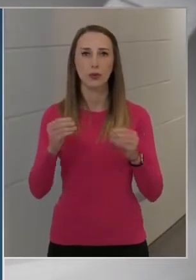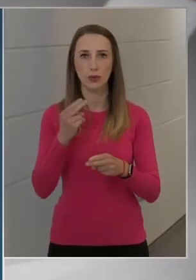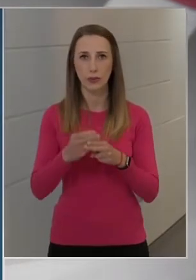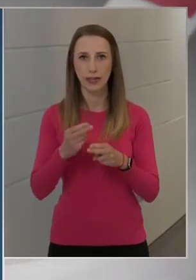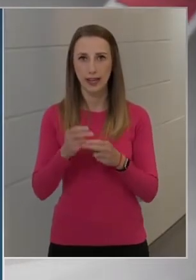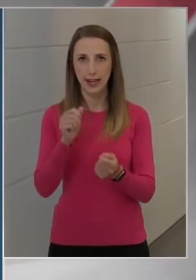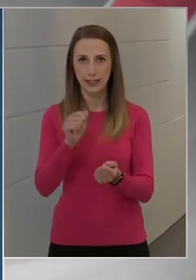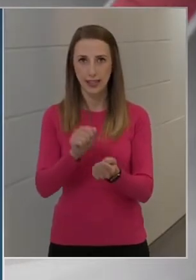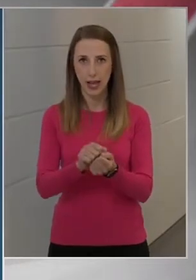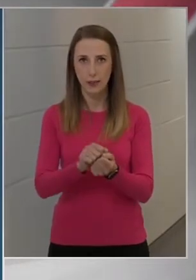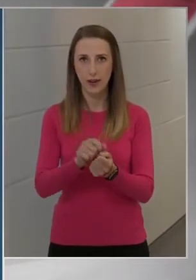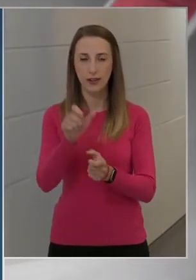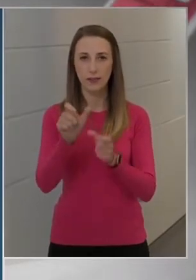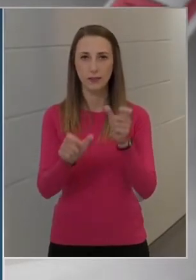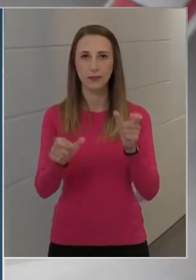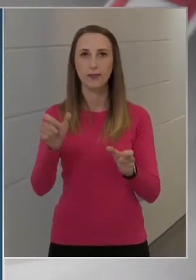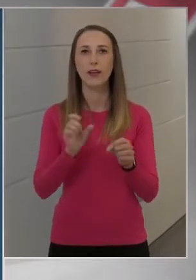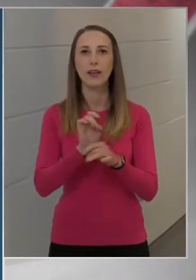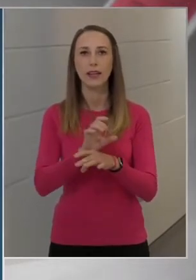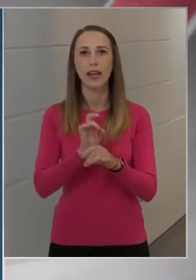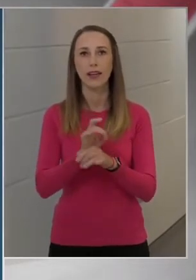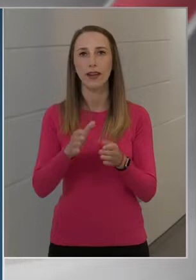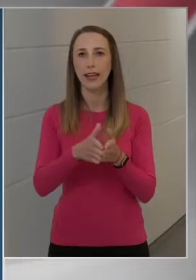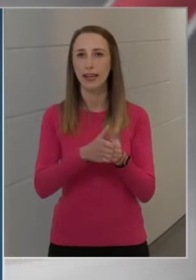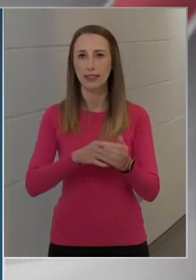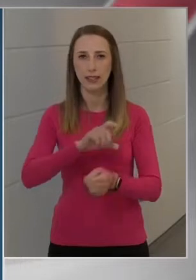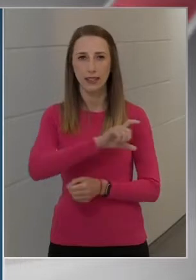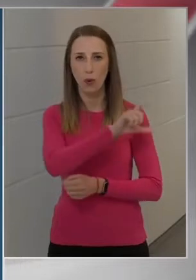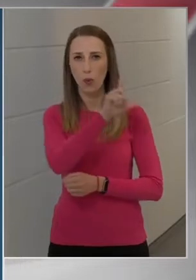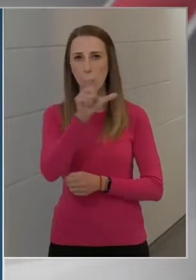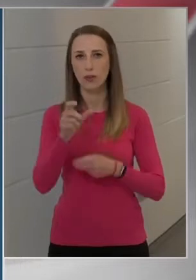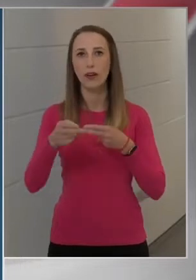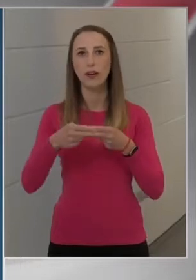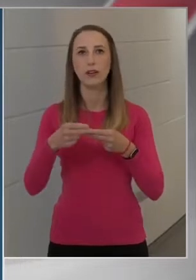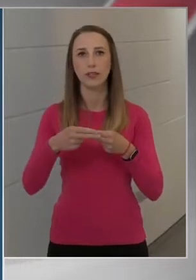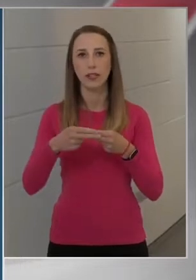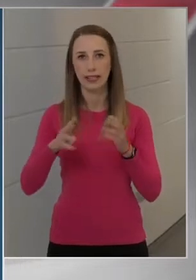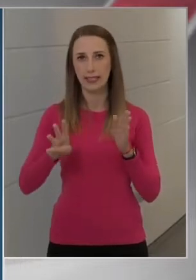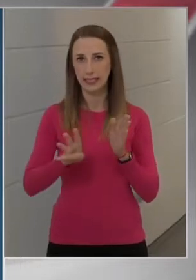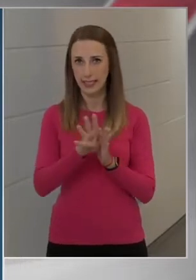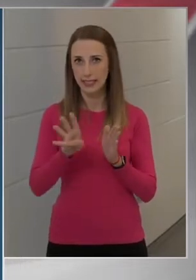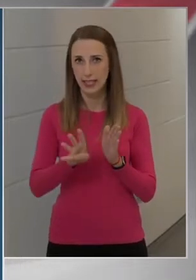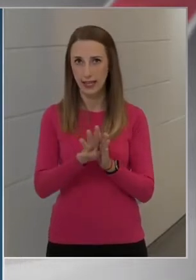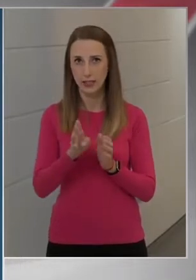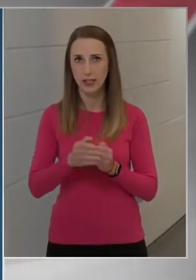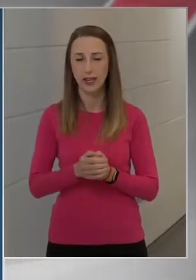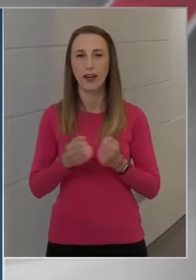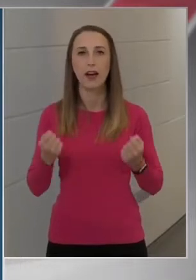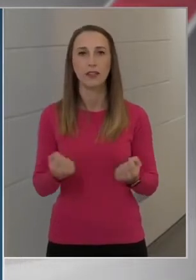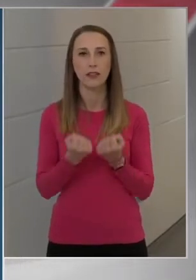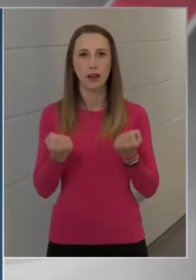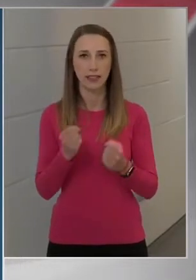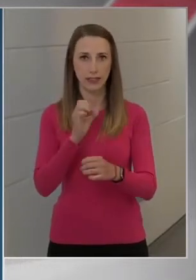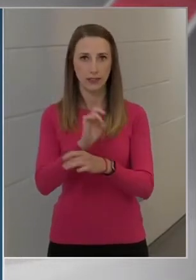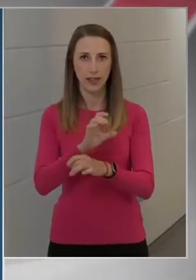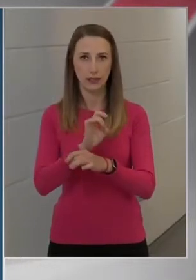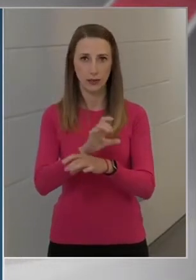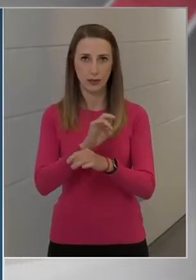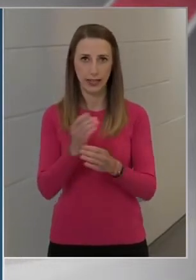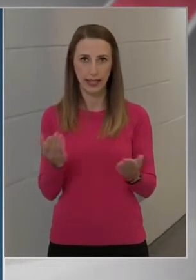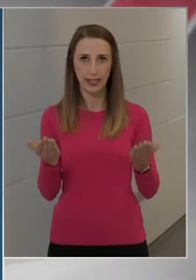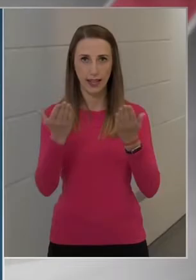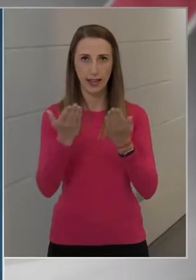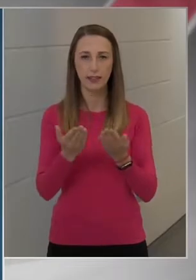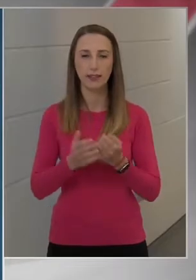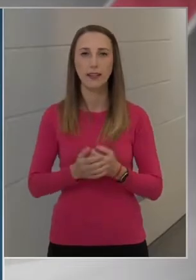száma a járvány kezdete óta közel négyszerese az aktív fertőzöttekének.